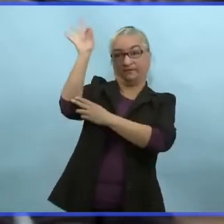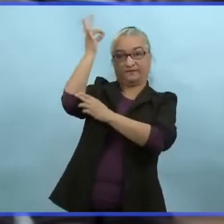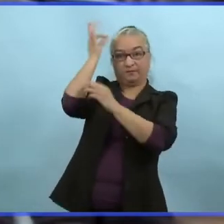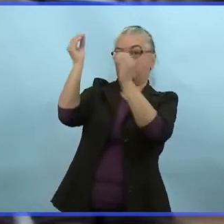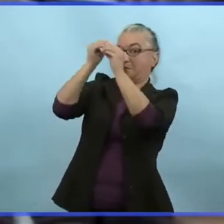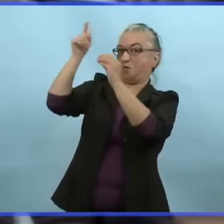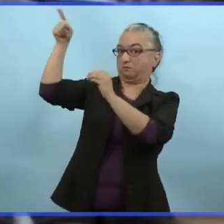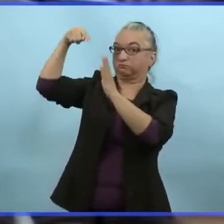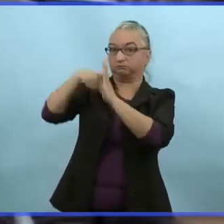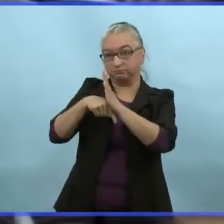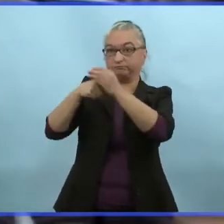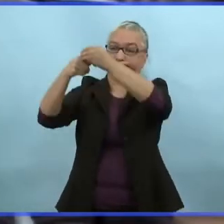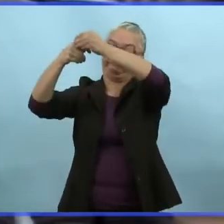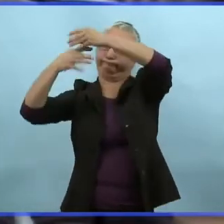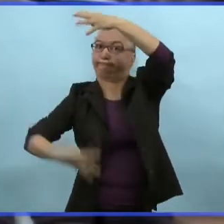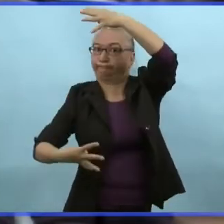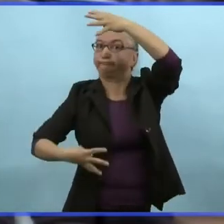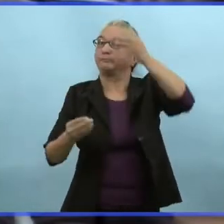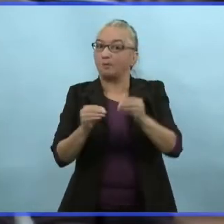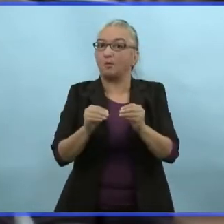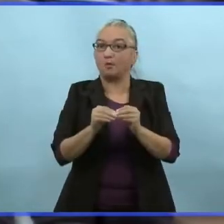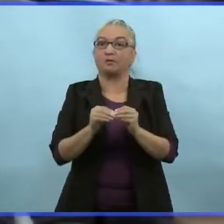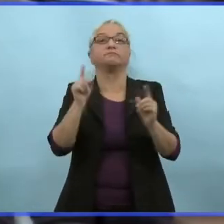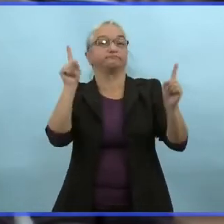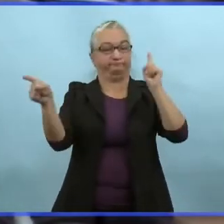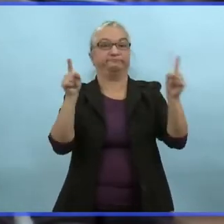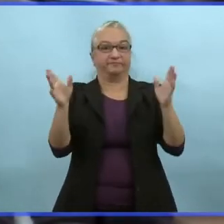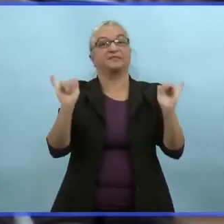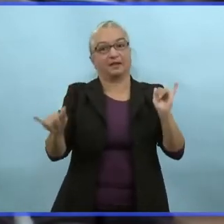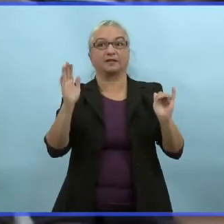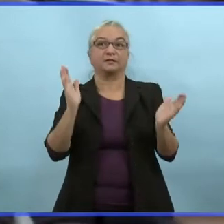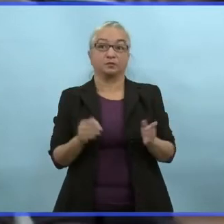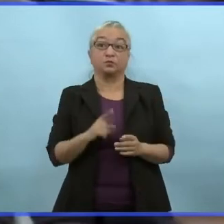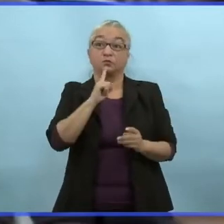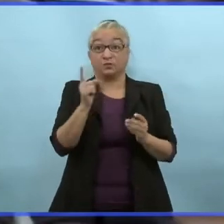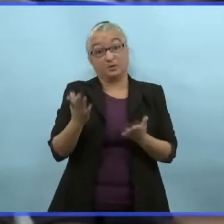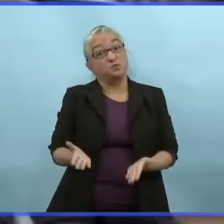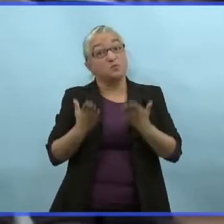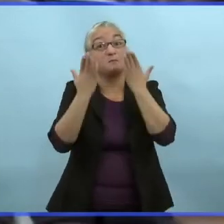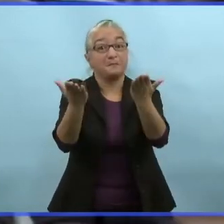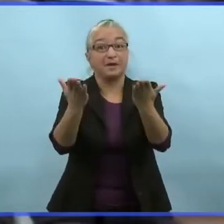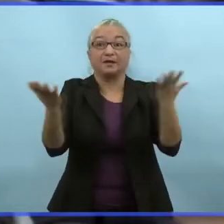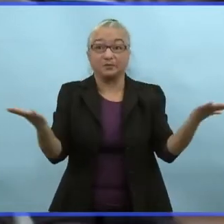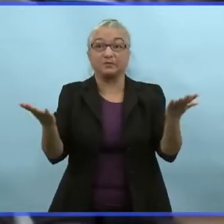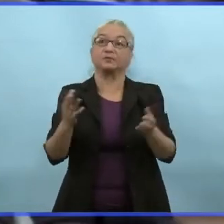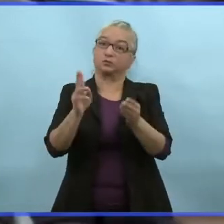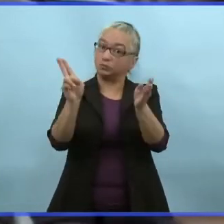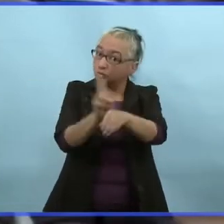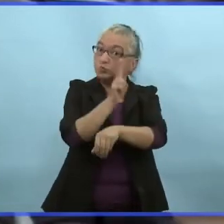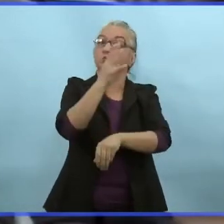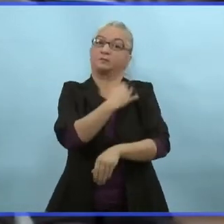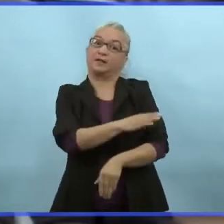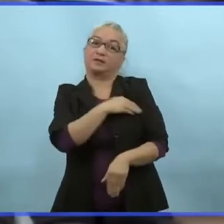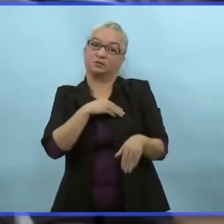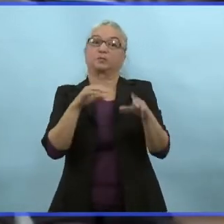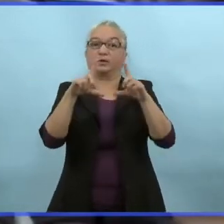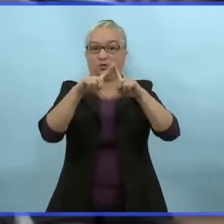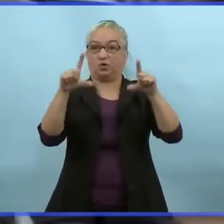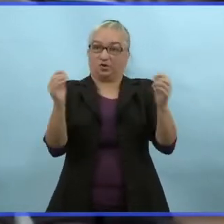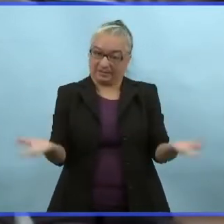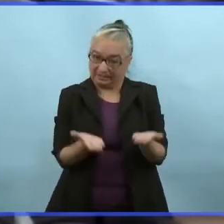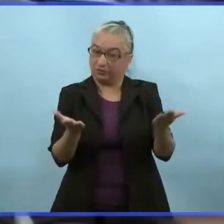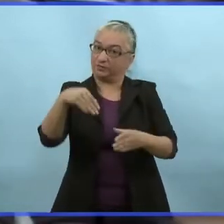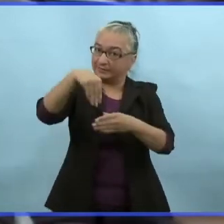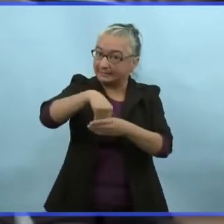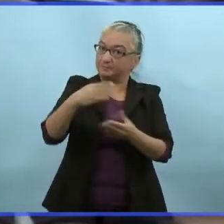Donc même si vous avez les deux cartes après aujourd'hui, nous recommandons que vous ayez ces deux cartes avec vous dans la